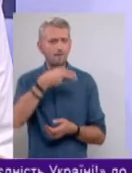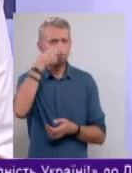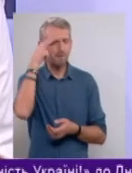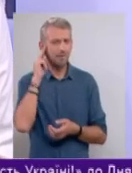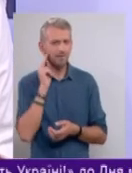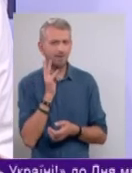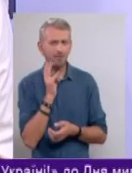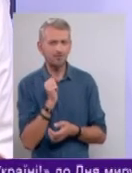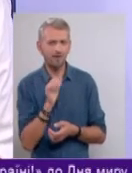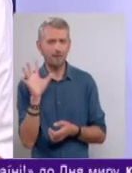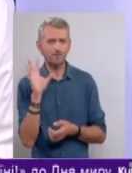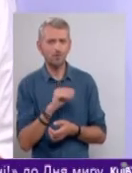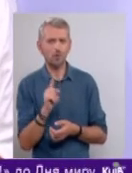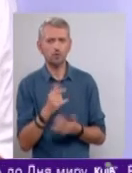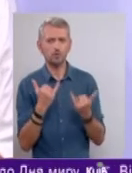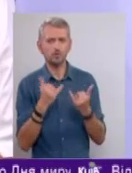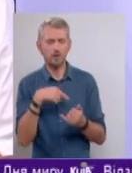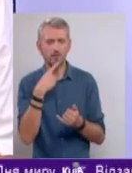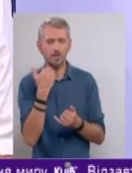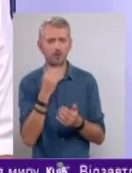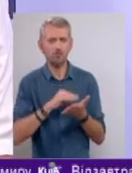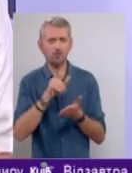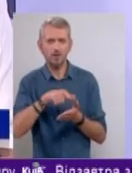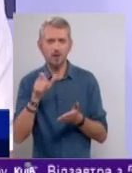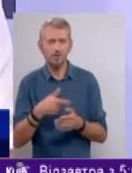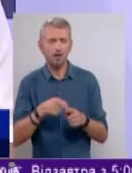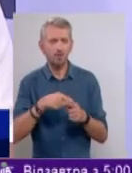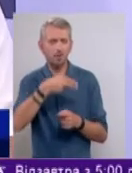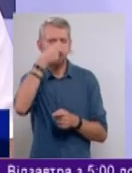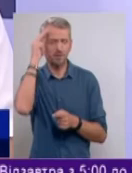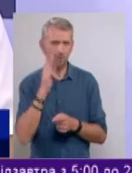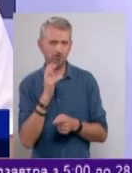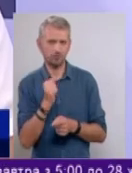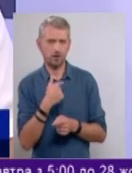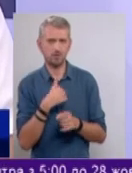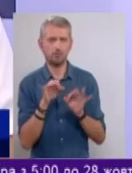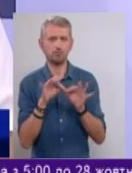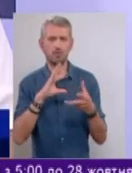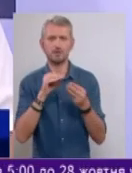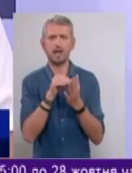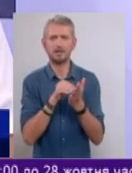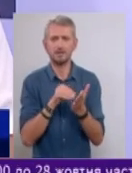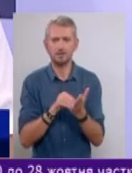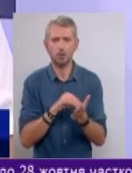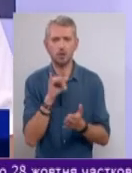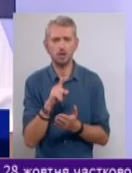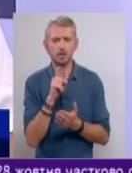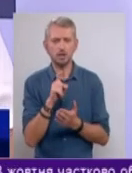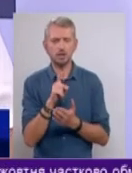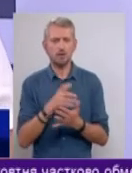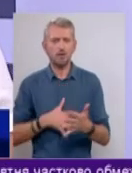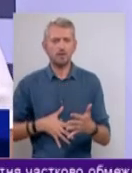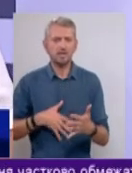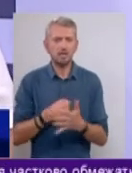ось таке. Все, о чем сейчас говорили ваші журналісты, партизанщина. Я вам приведу статистику із сытой,